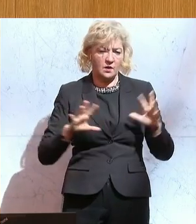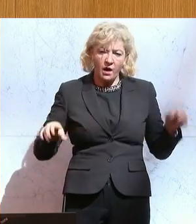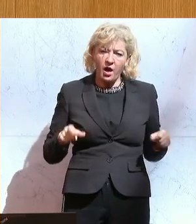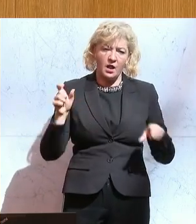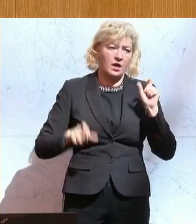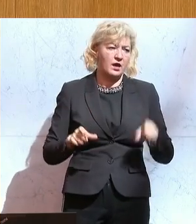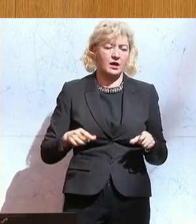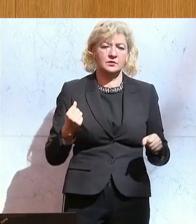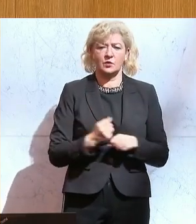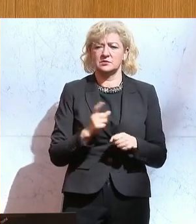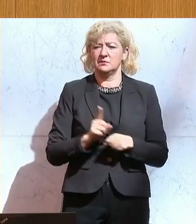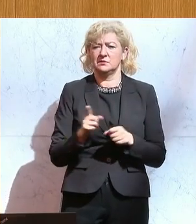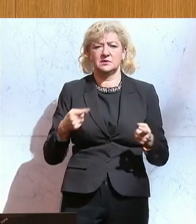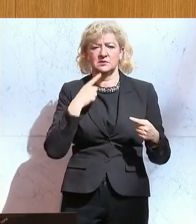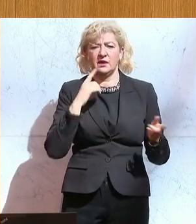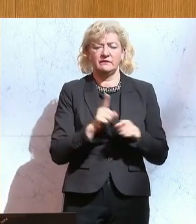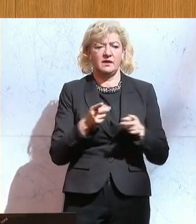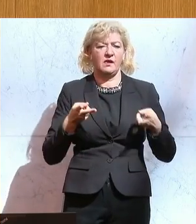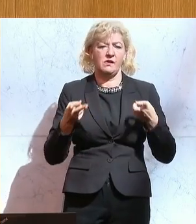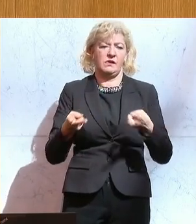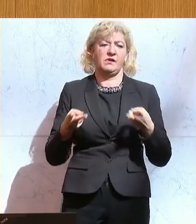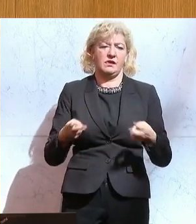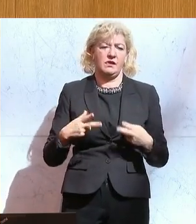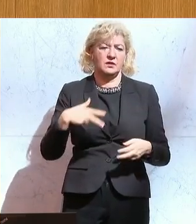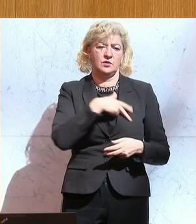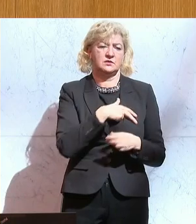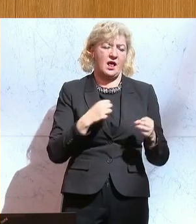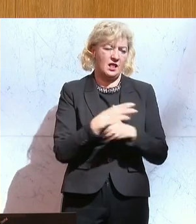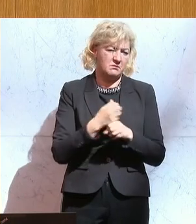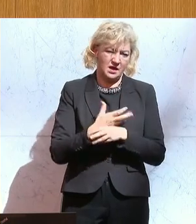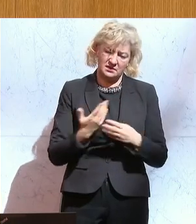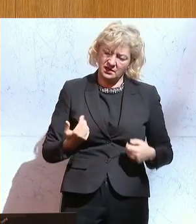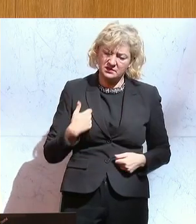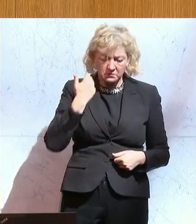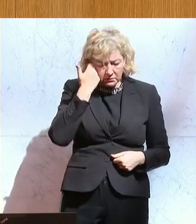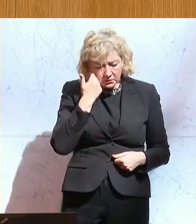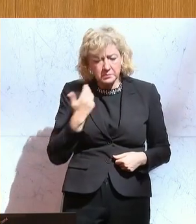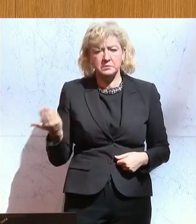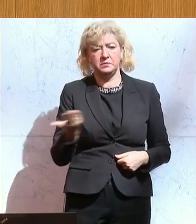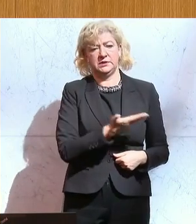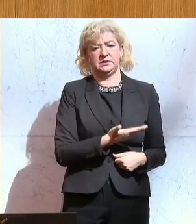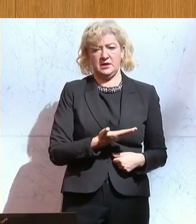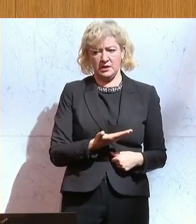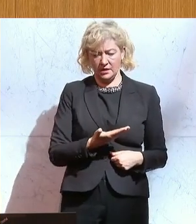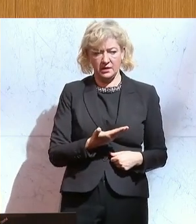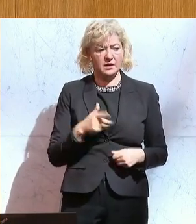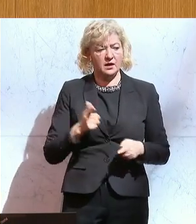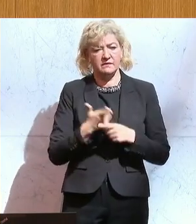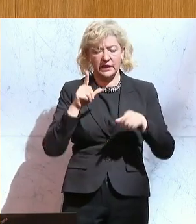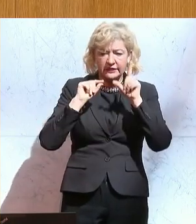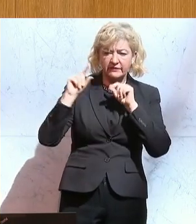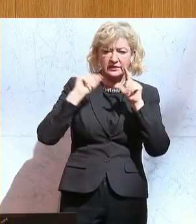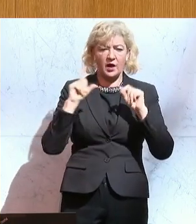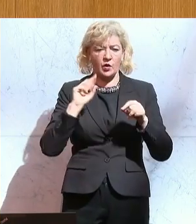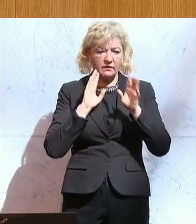verhöhnt man damit mit diesem Diskurs in den sozialen Medien. Und ich möchte wirklich bitten, auf Ihre Herrschaften, die sich da jetzt auf Twitter und auf